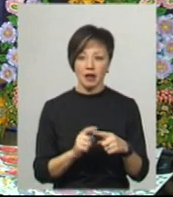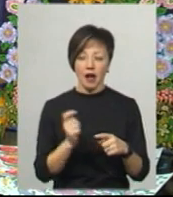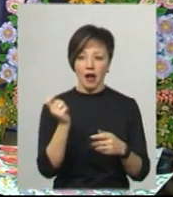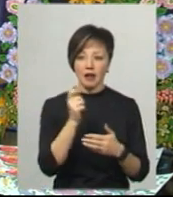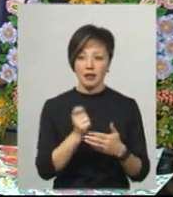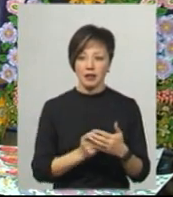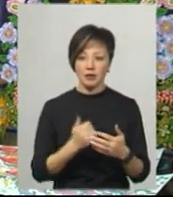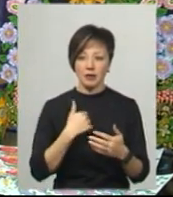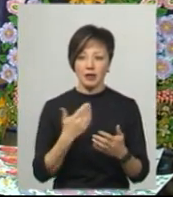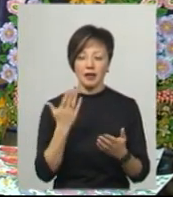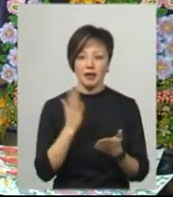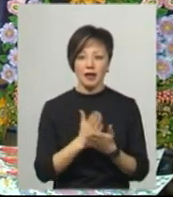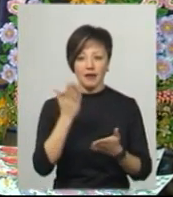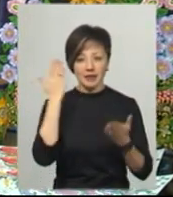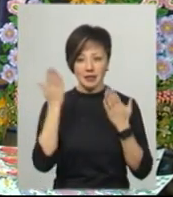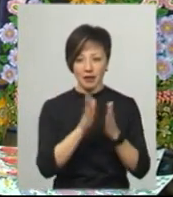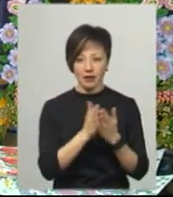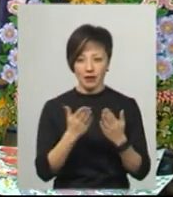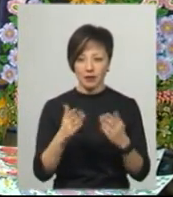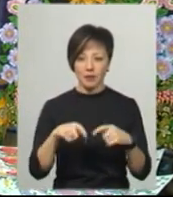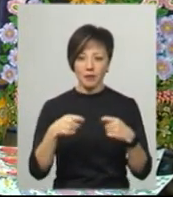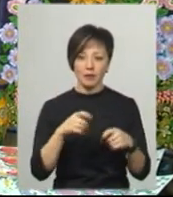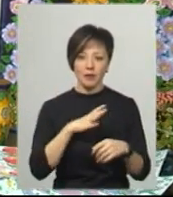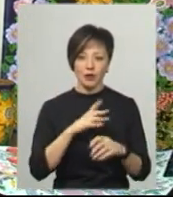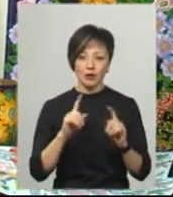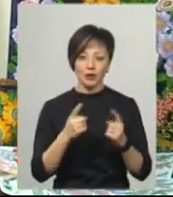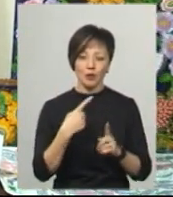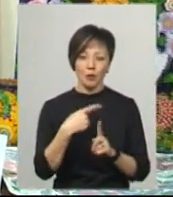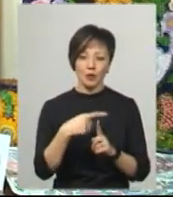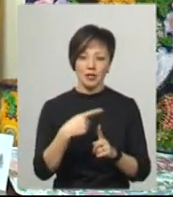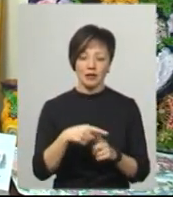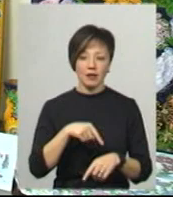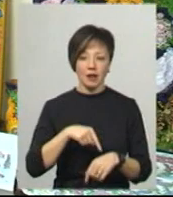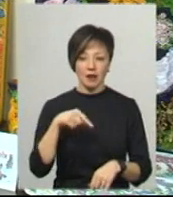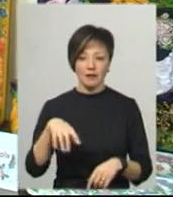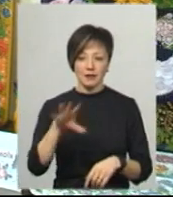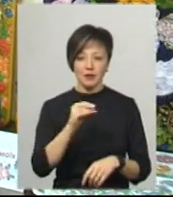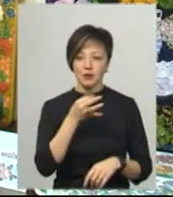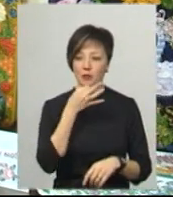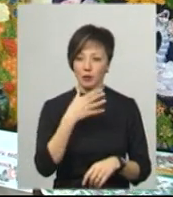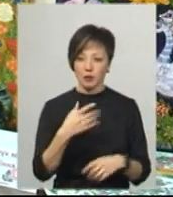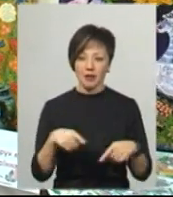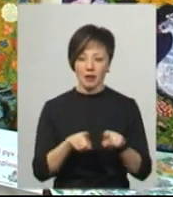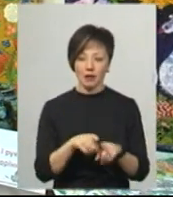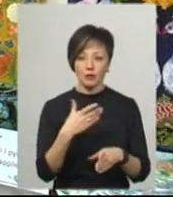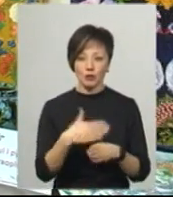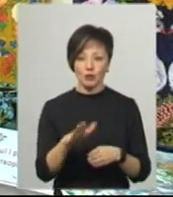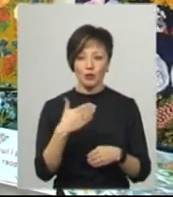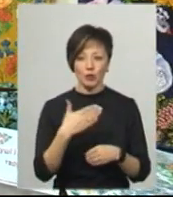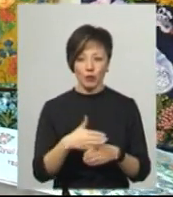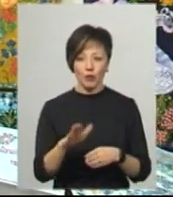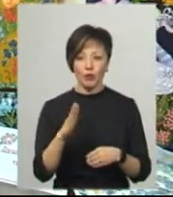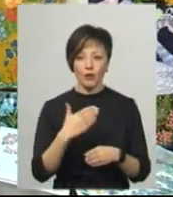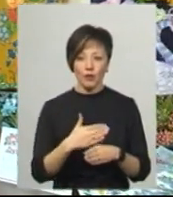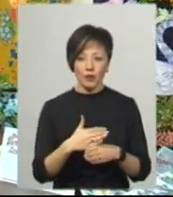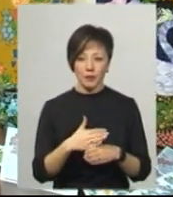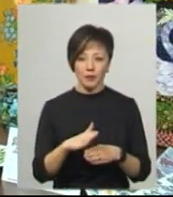такі є веселі відкритки. Я передала, і дуже була позитивна реакція, дуже всім сподобалося. І так помаленьку, потихеньку,